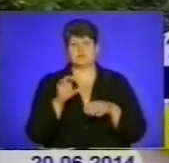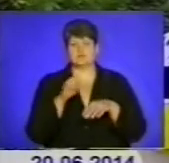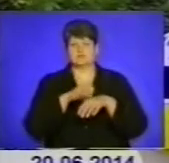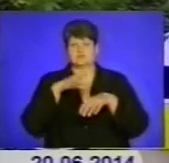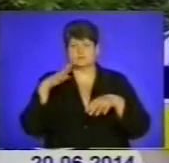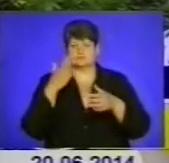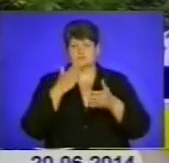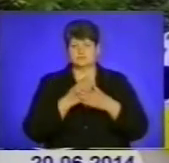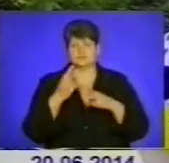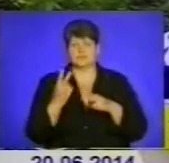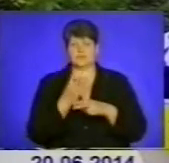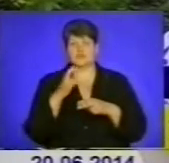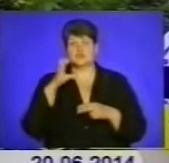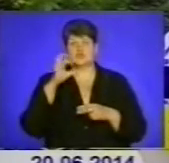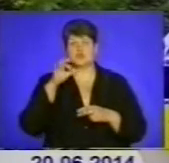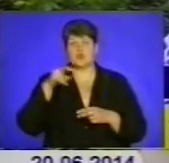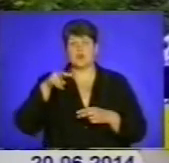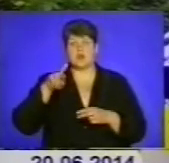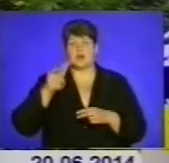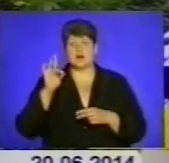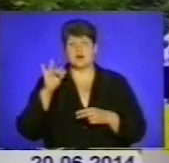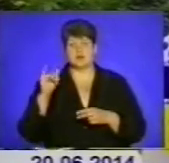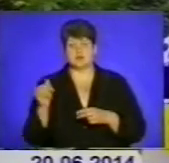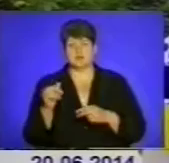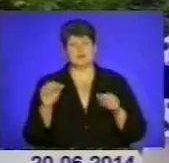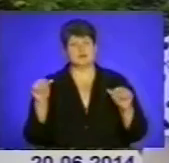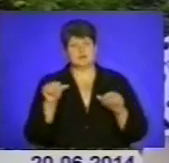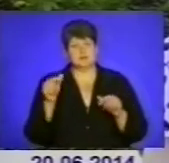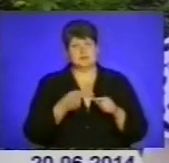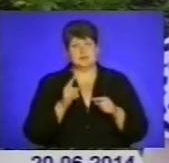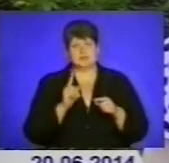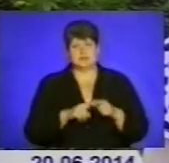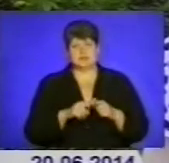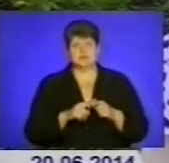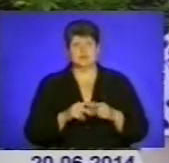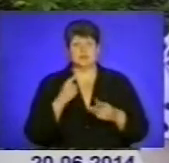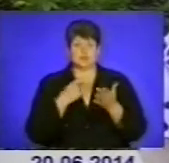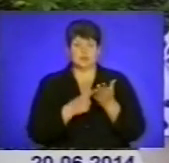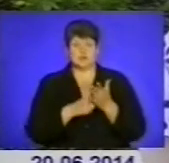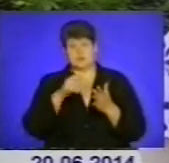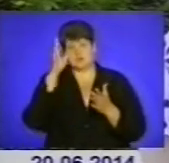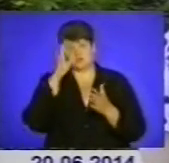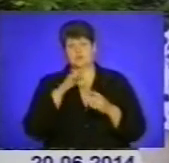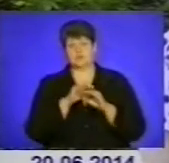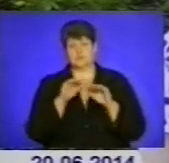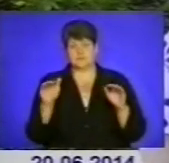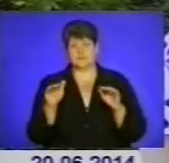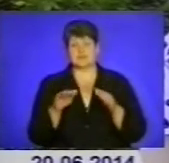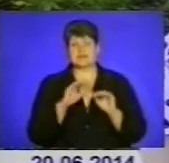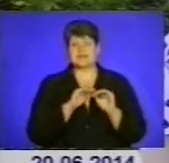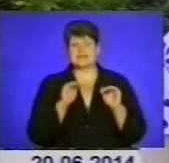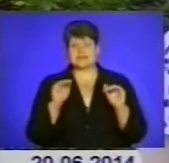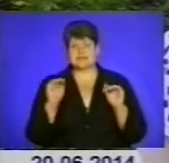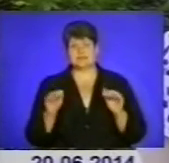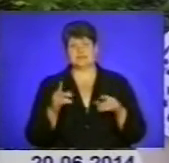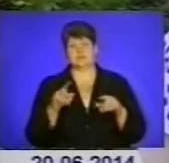удвічі. В солярії сприяють цьому, і це абсолютно доказано на науковому рівні. Дітям, підліткам солярії відвідувати